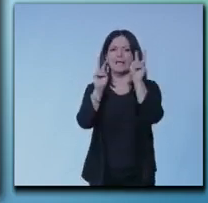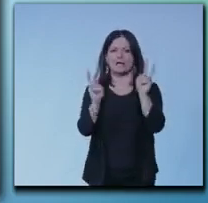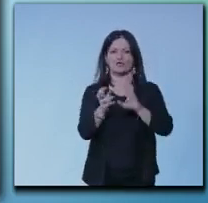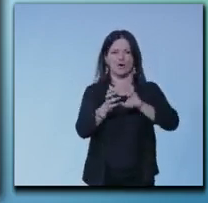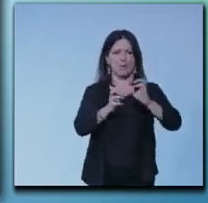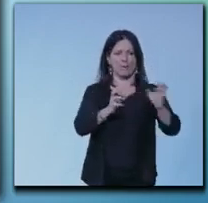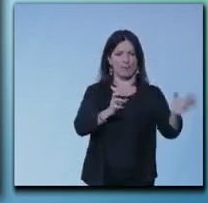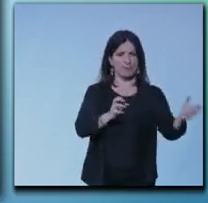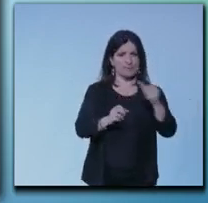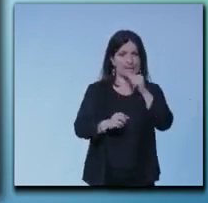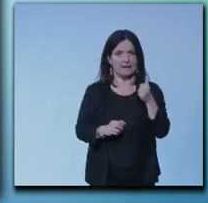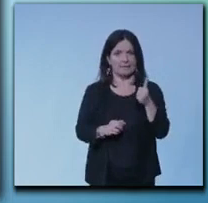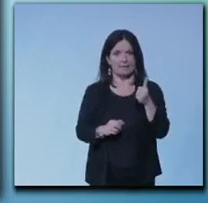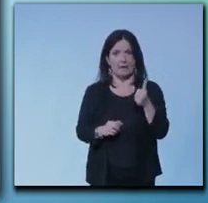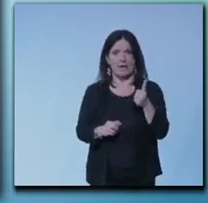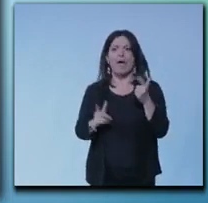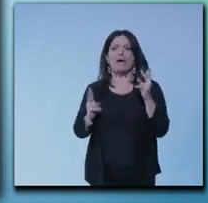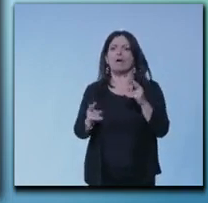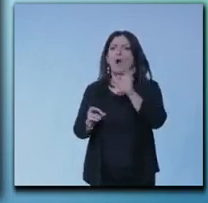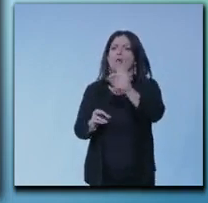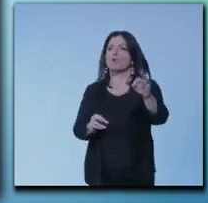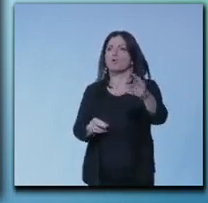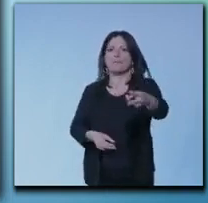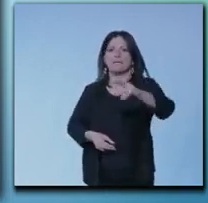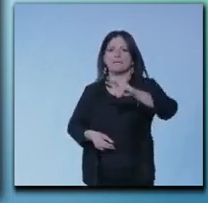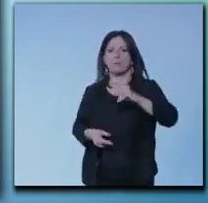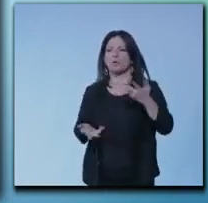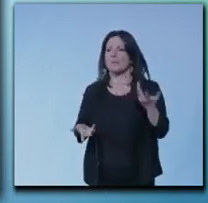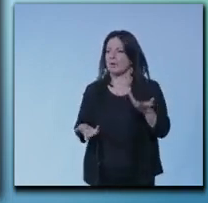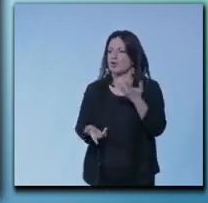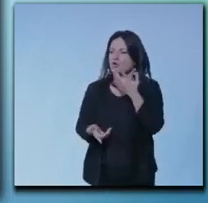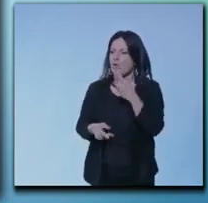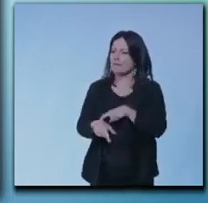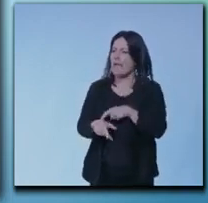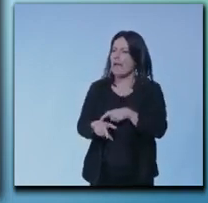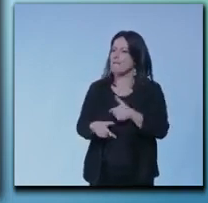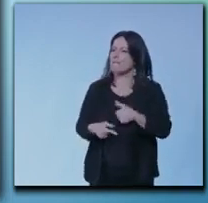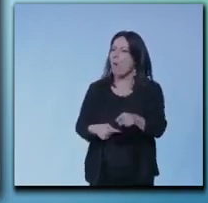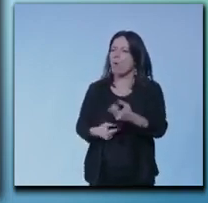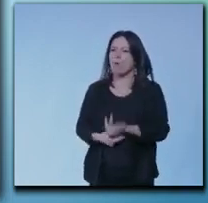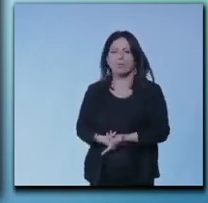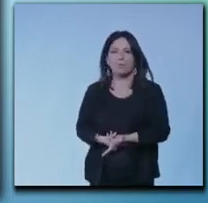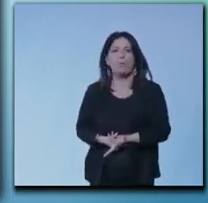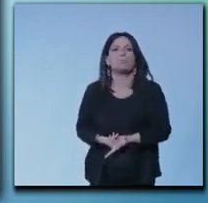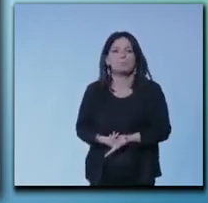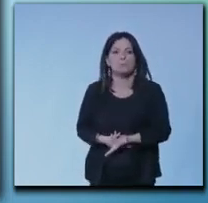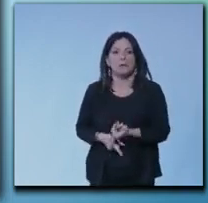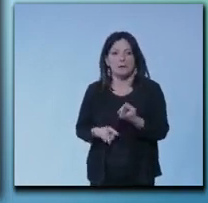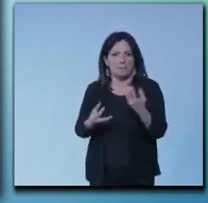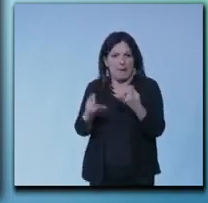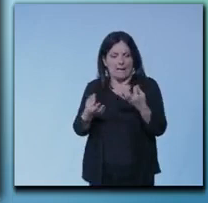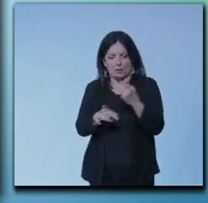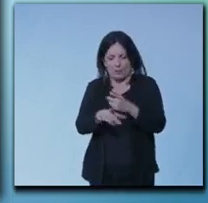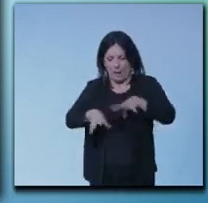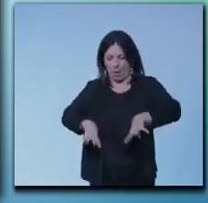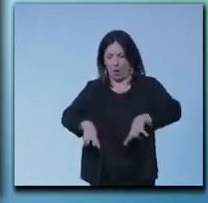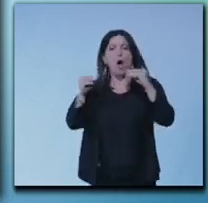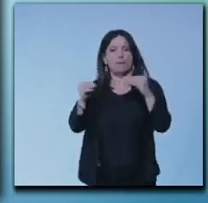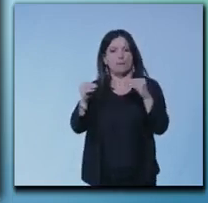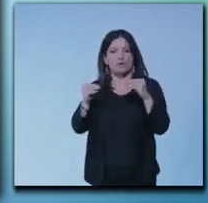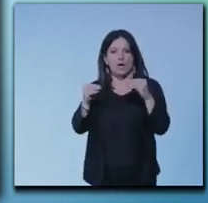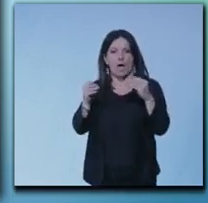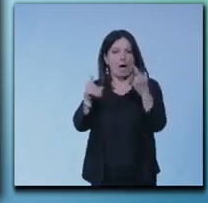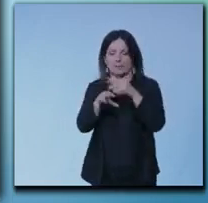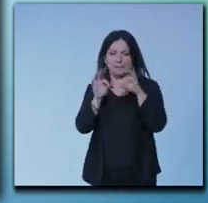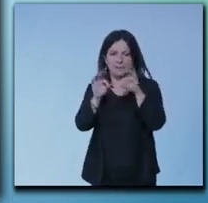dice però ci si mette tanto innanzitutto se mai si comincia mai si arriva poi gli ultimi esemplari di